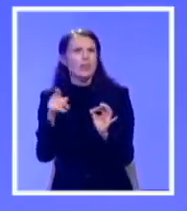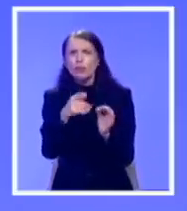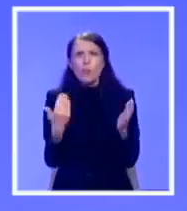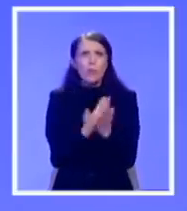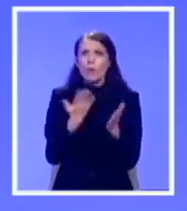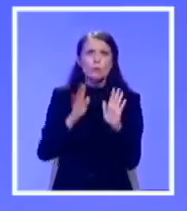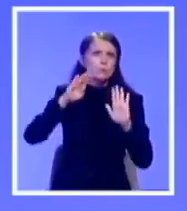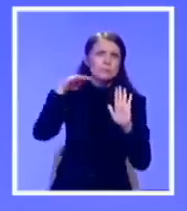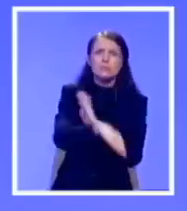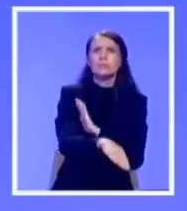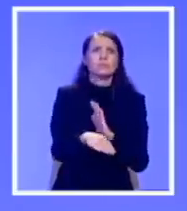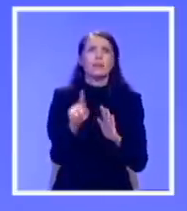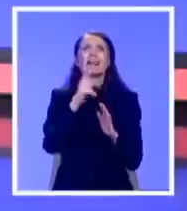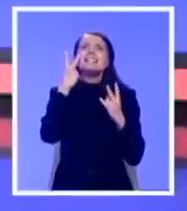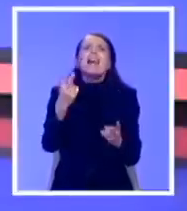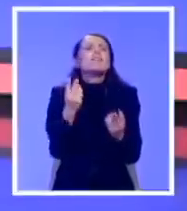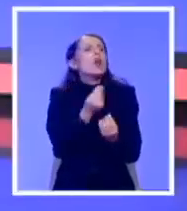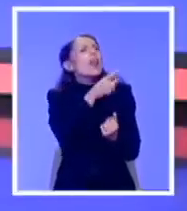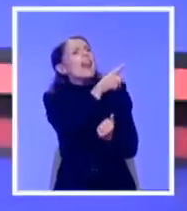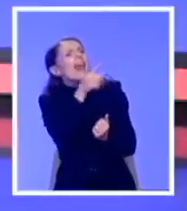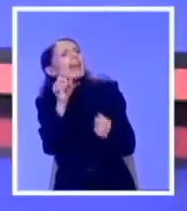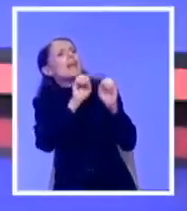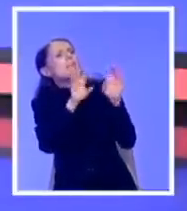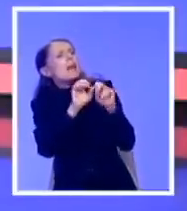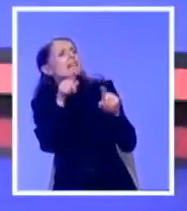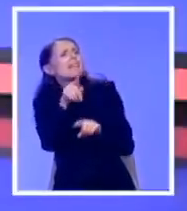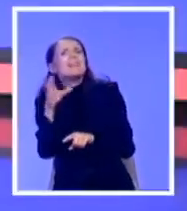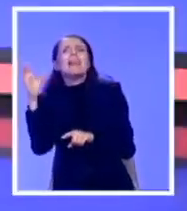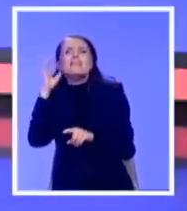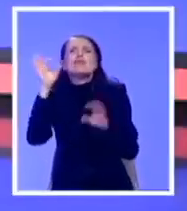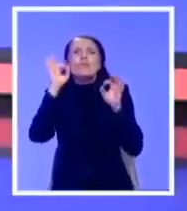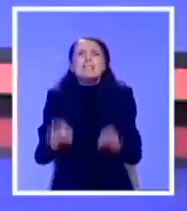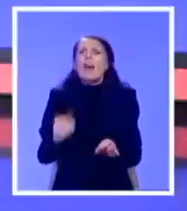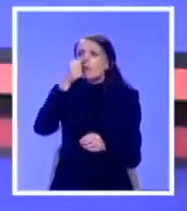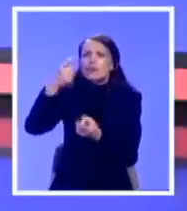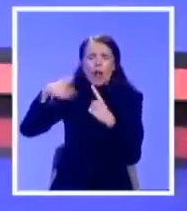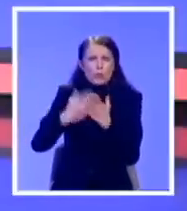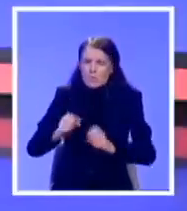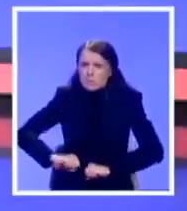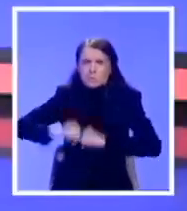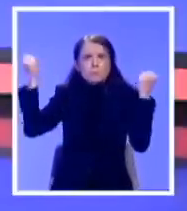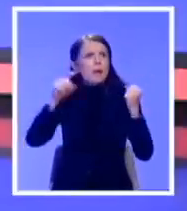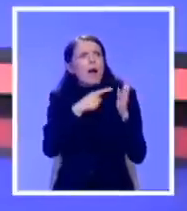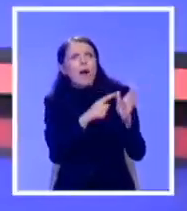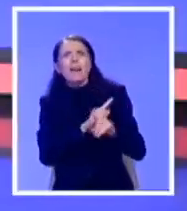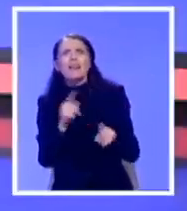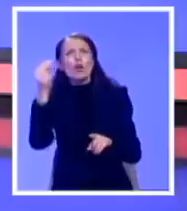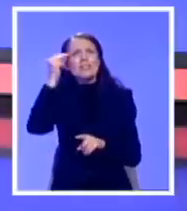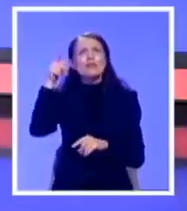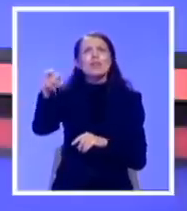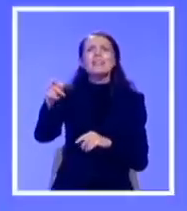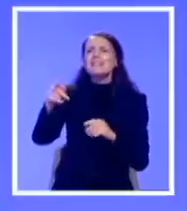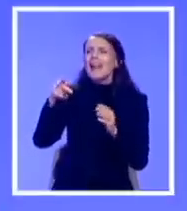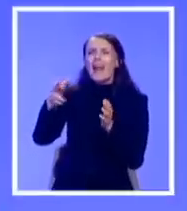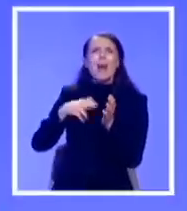video da se zaista u bilo kom mediju čuje iskreni gnev koji raste među ljudima. Sjetite se onog čovjeka u onoj namenskoj protiv koga